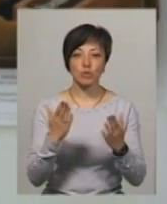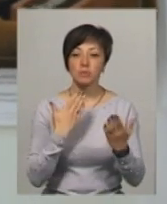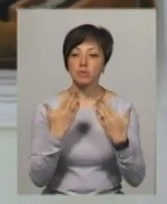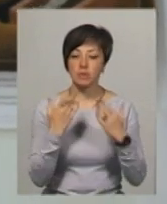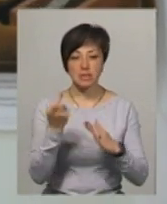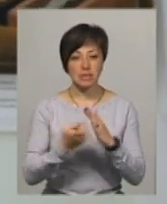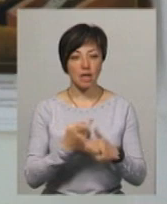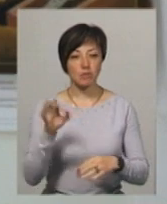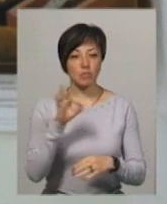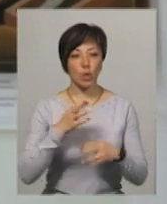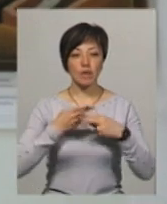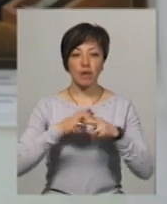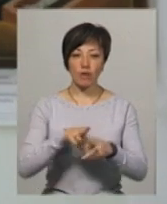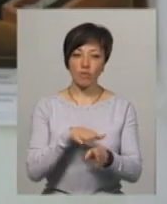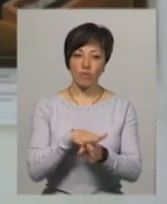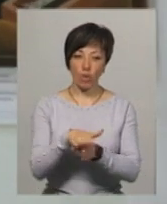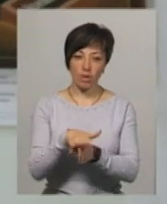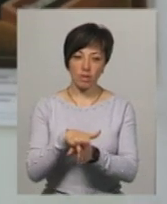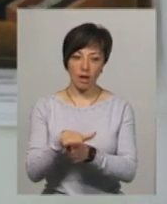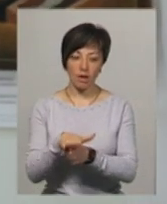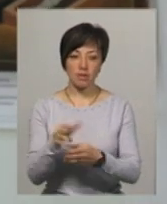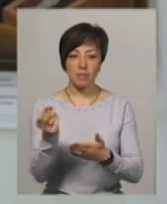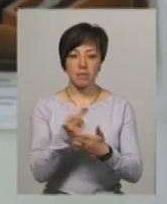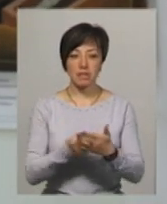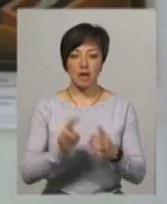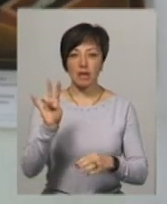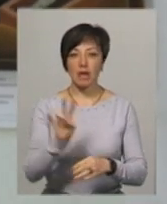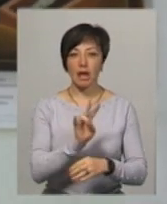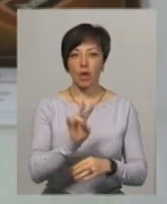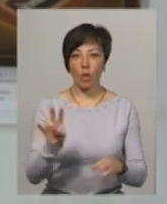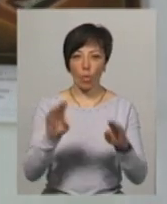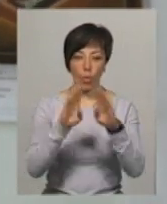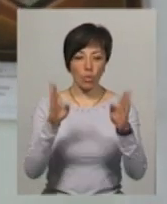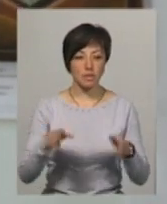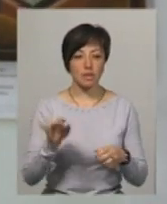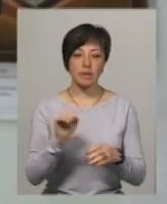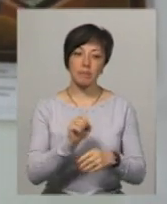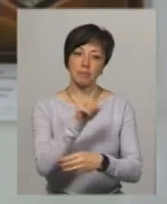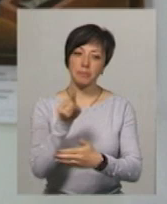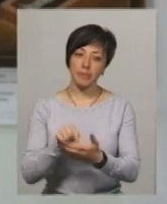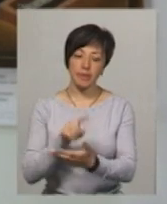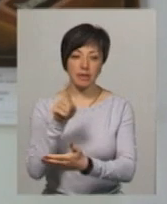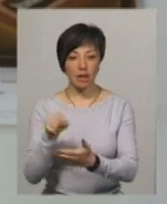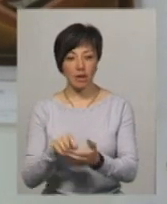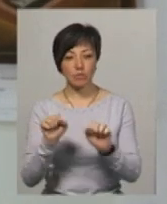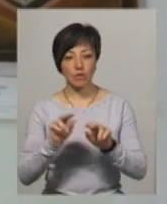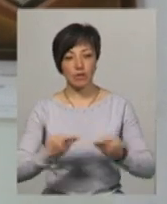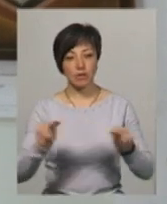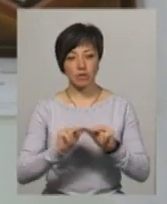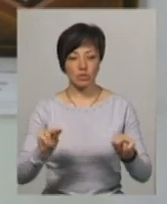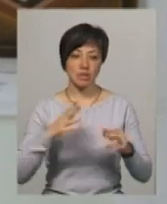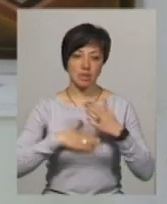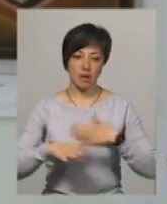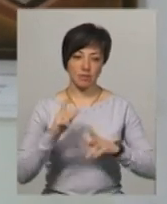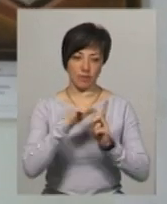дізнатися про техніку виконання написання ікон і задати питання, на які викладачі з радістю